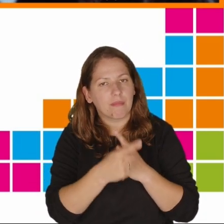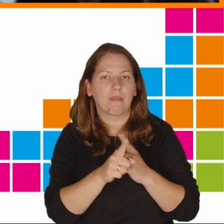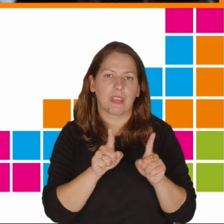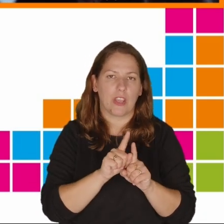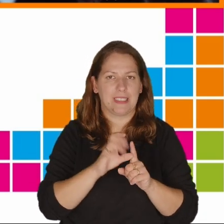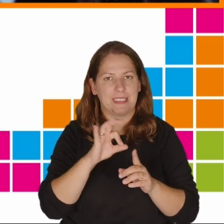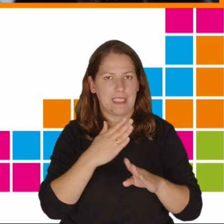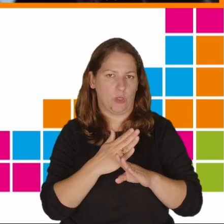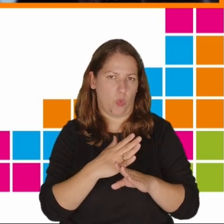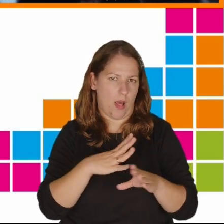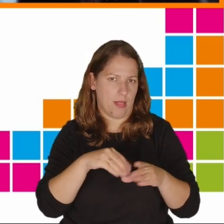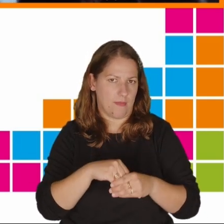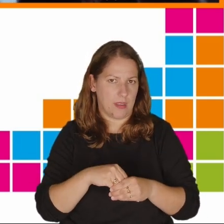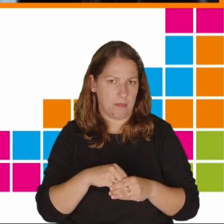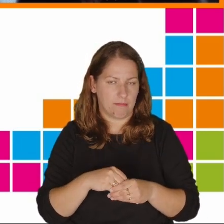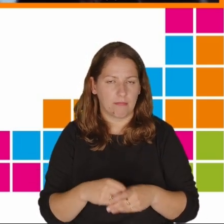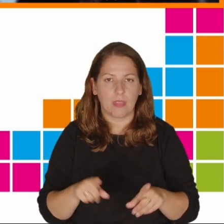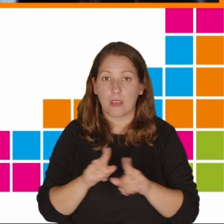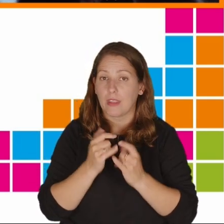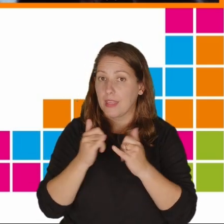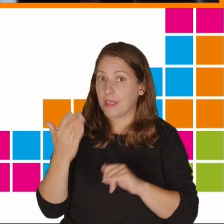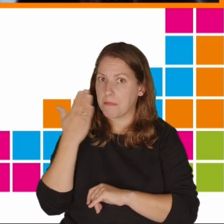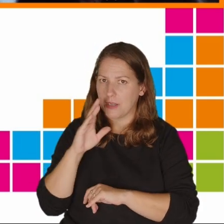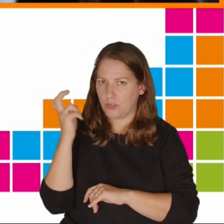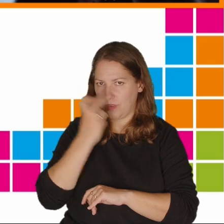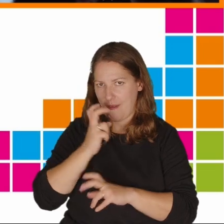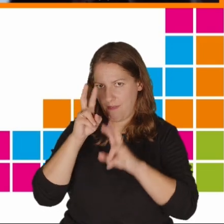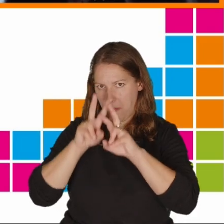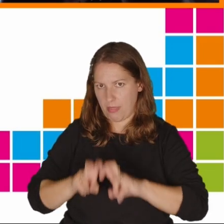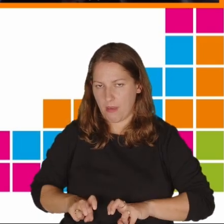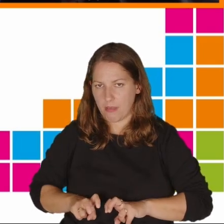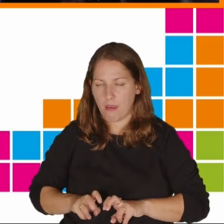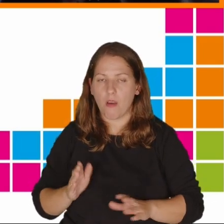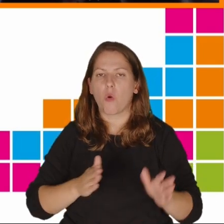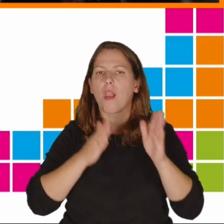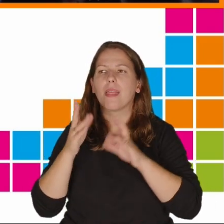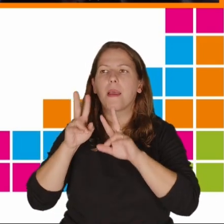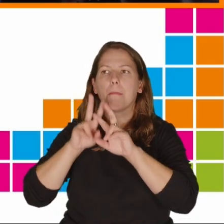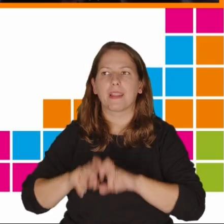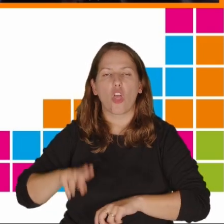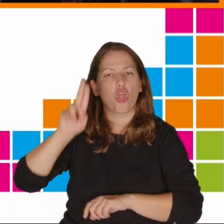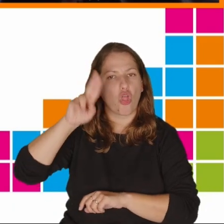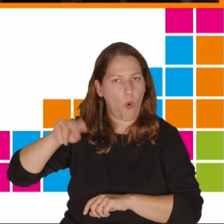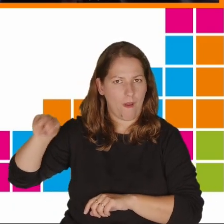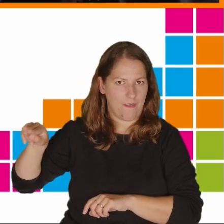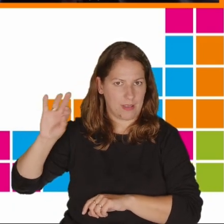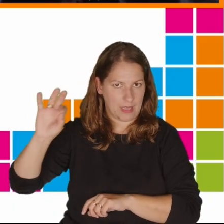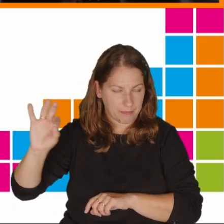tak dalej. To są inne, bardzo ciekawe badania. Kolejne badanie norweskie